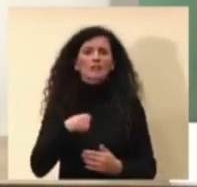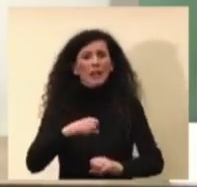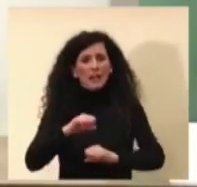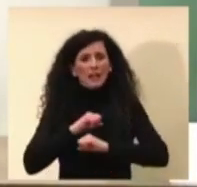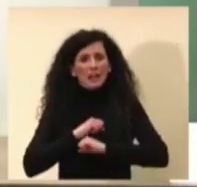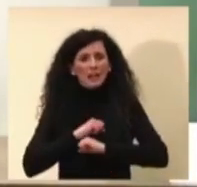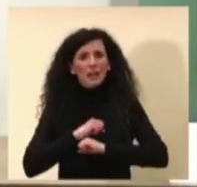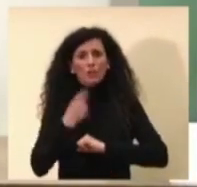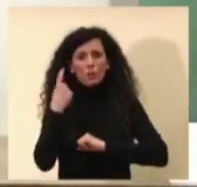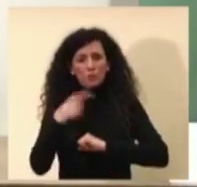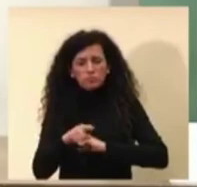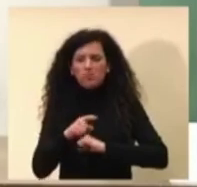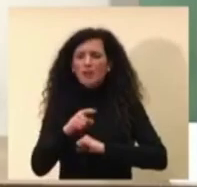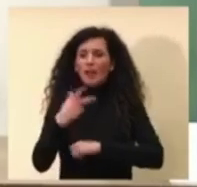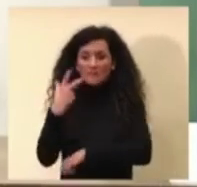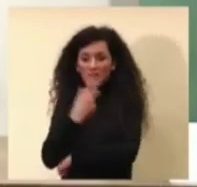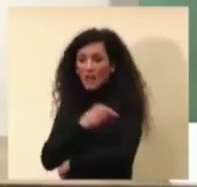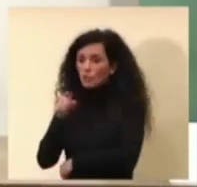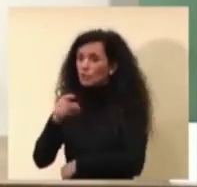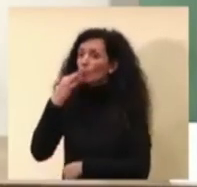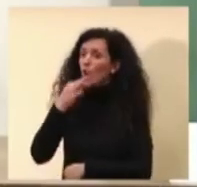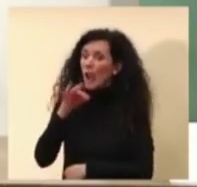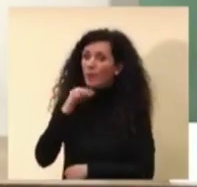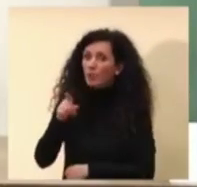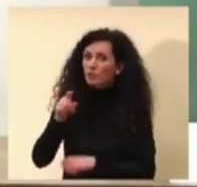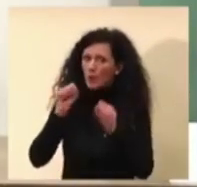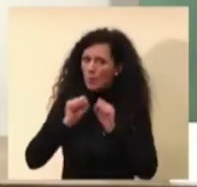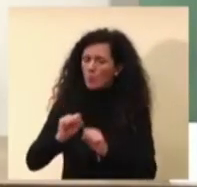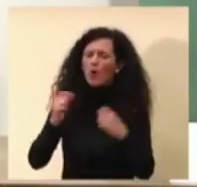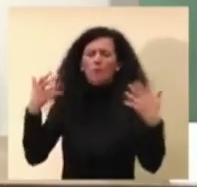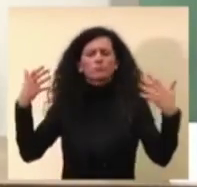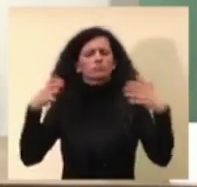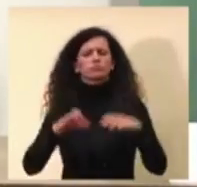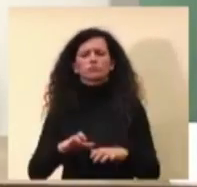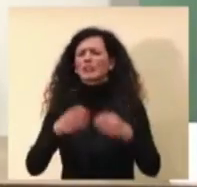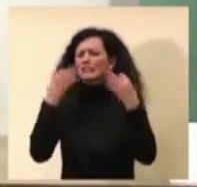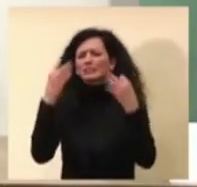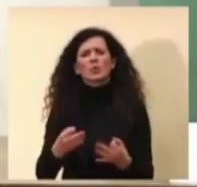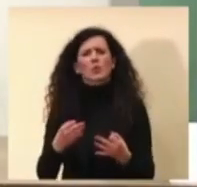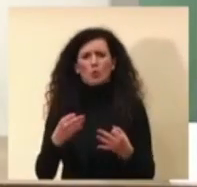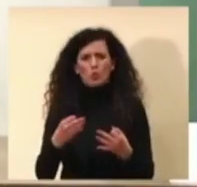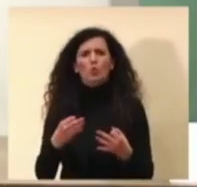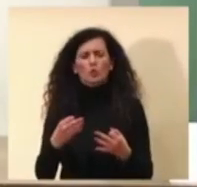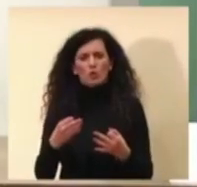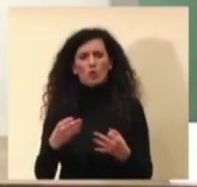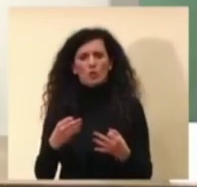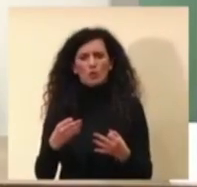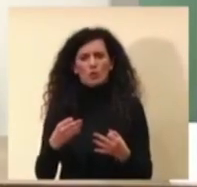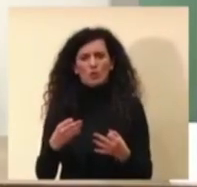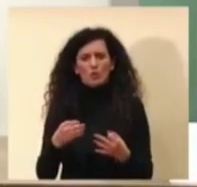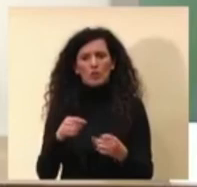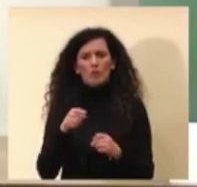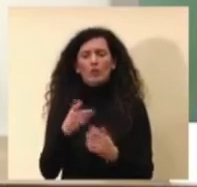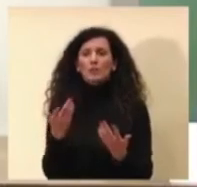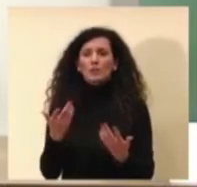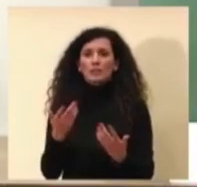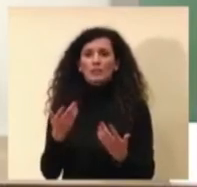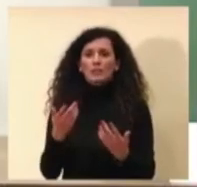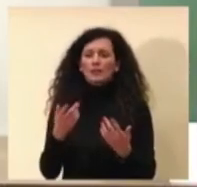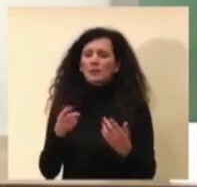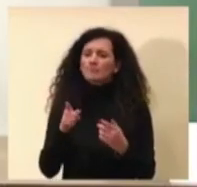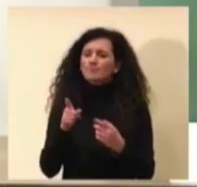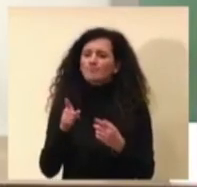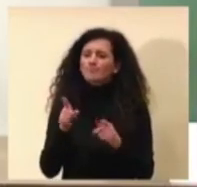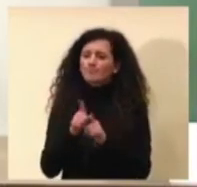il primo punto la capacità di queste vaccinazioni di ridurre l'impatto dal punto di vista clinico e molto spesso anche di farlo di ridurlo proprio ai